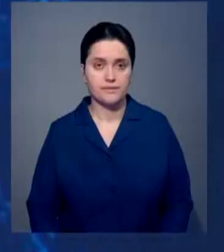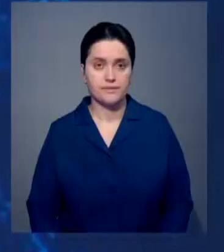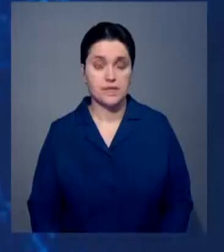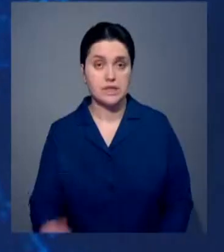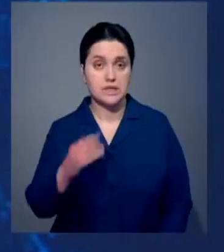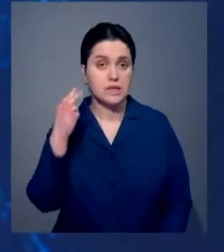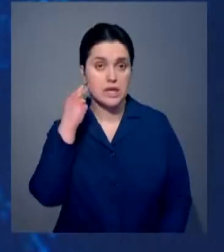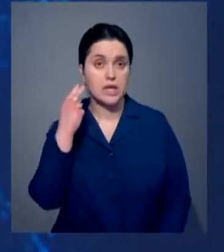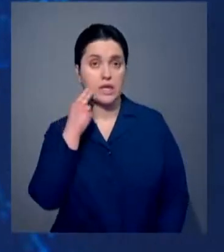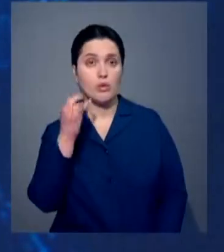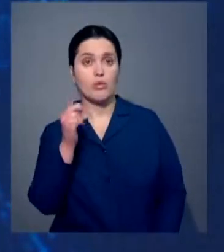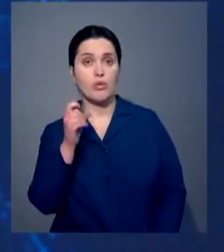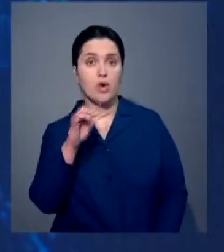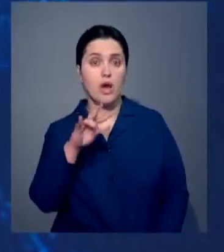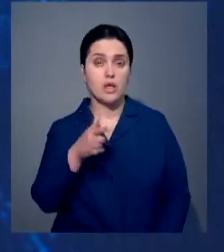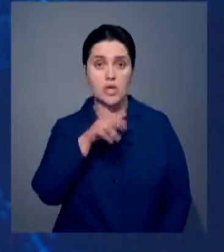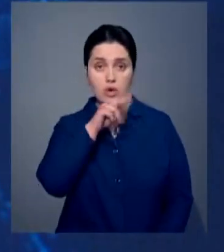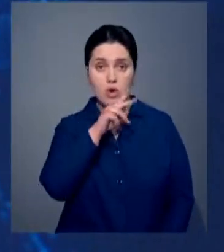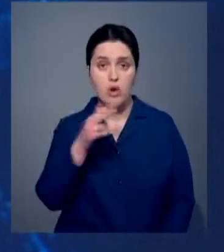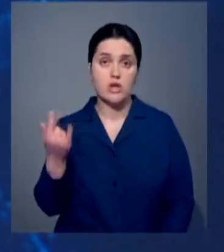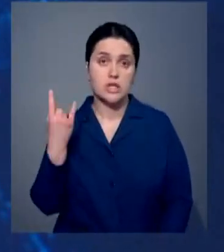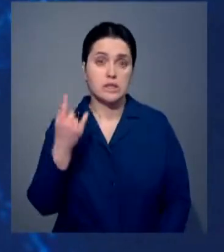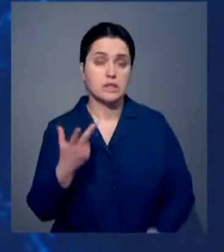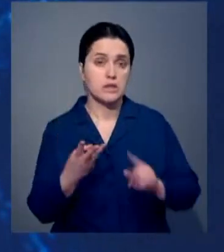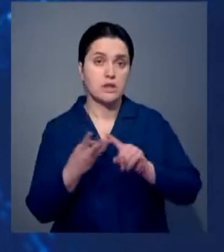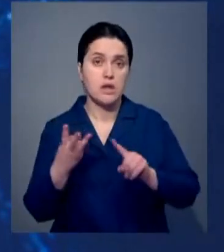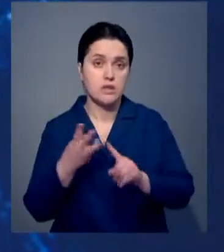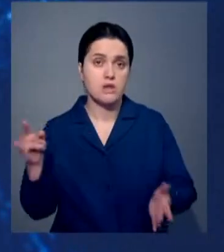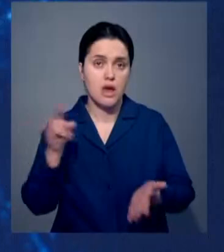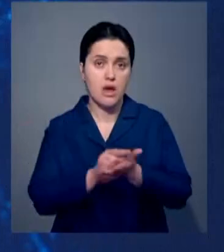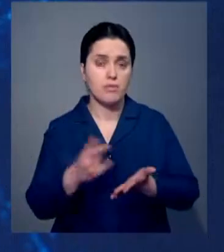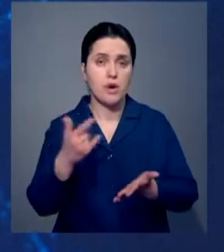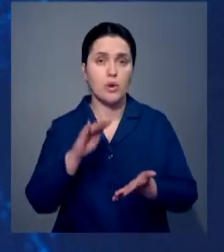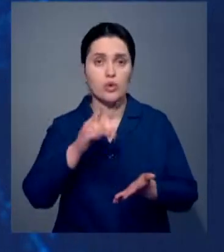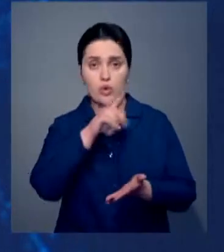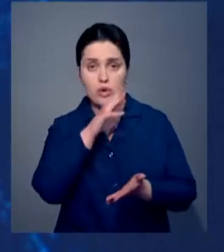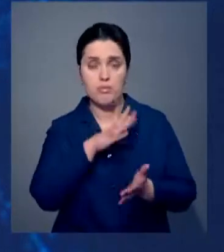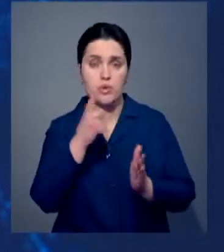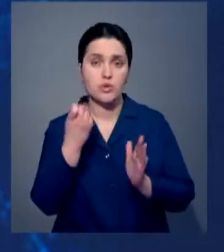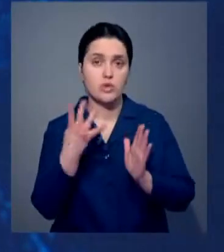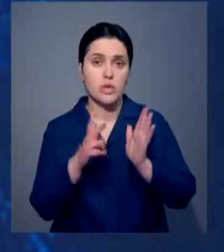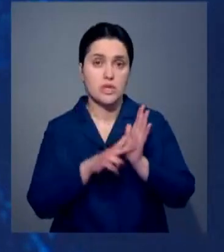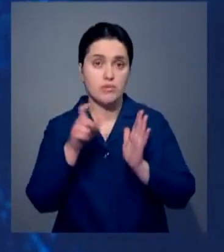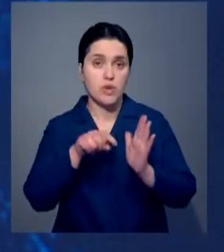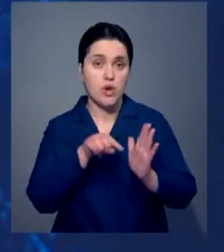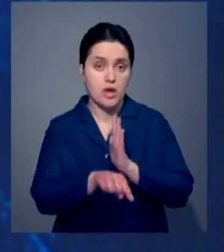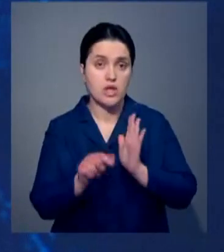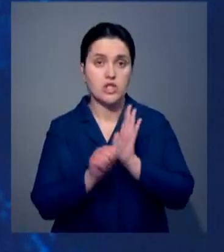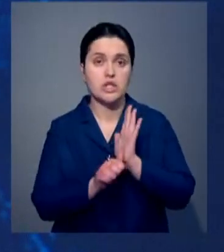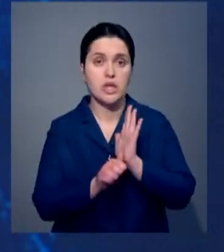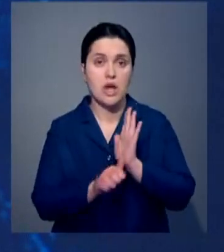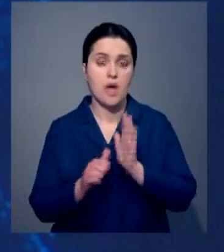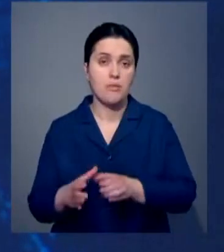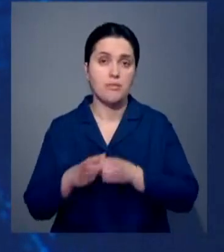Из китайского Уханя в Сеул прибыл третий самолет с гражданами Южной Кореи. На борту находились 147 пассажиров. Порядка 60